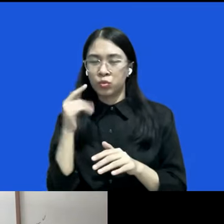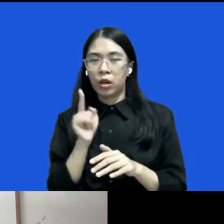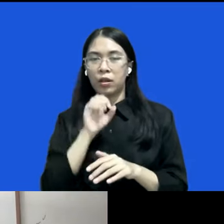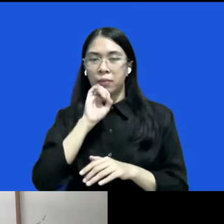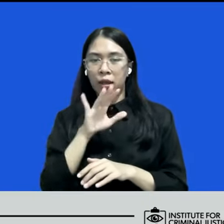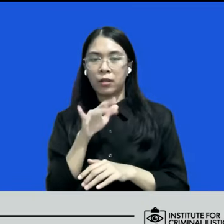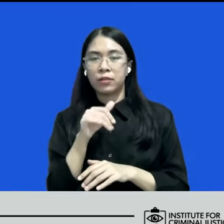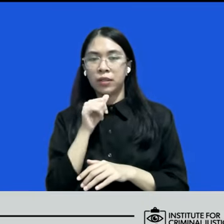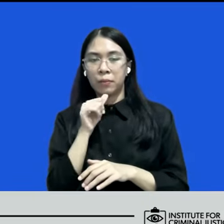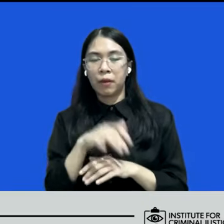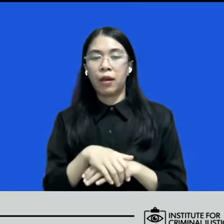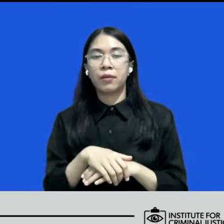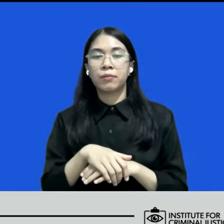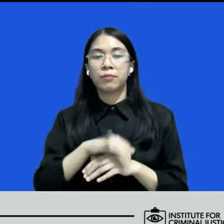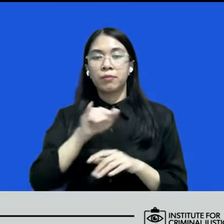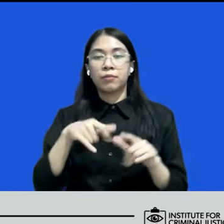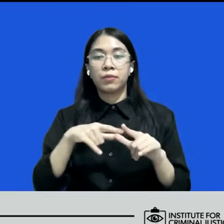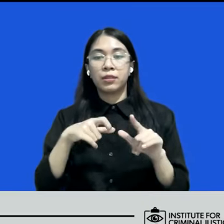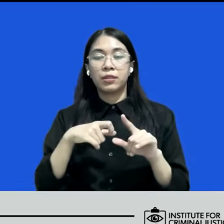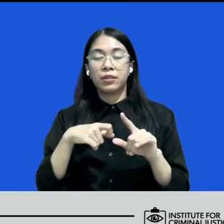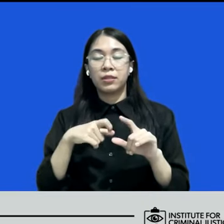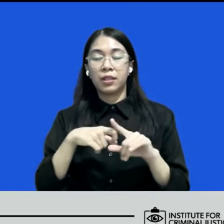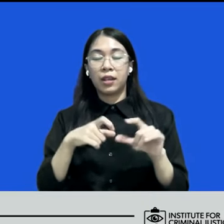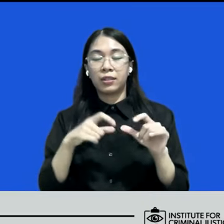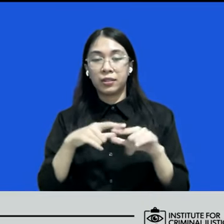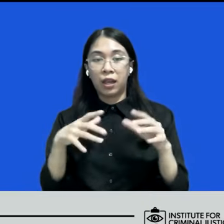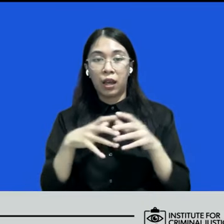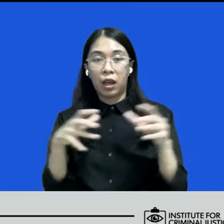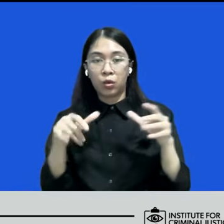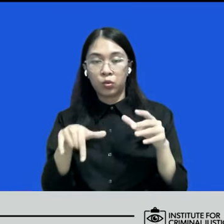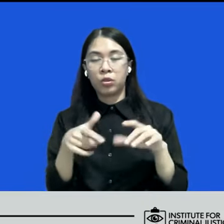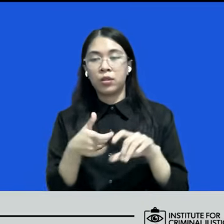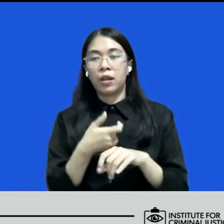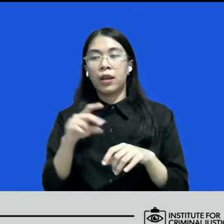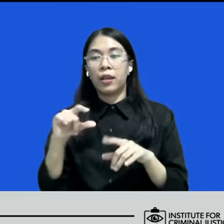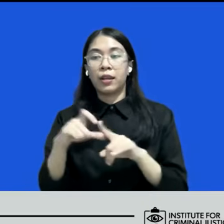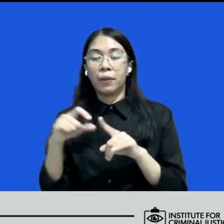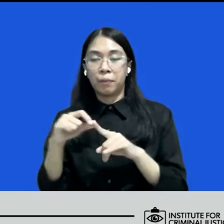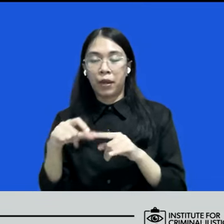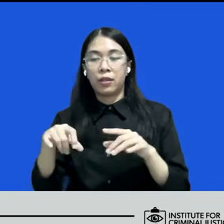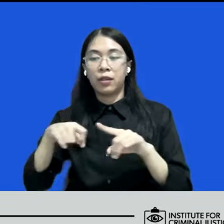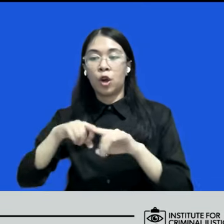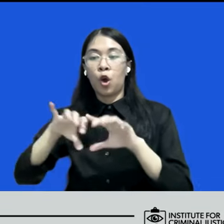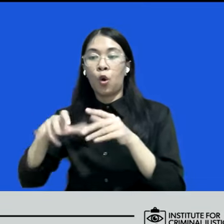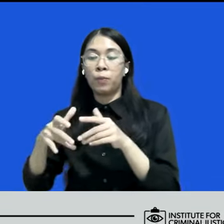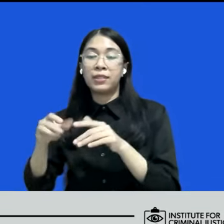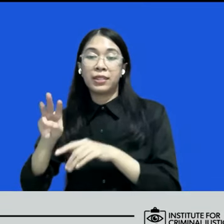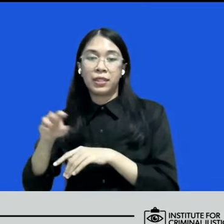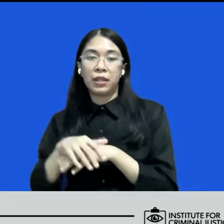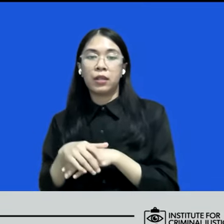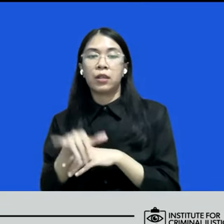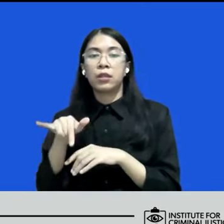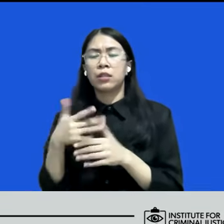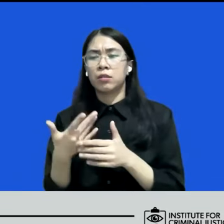oleh Jaksa Agung secara langsung dalam RDP dengan Komisi 3 beliau mengatakan kalau korupsi di bawah 50